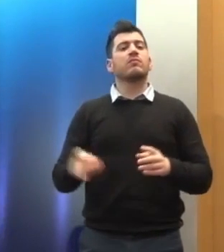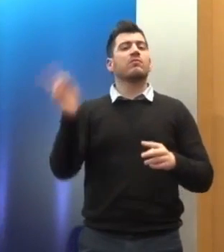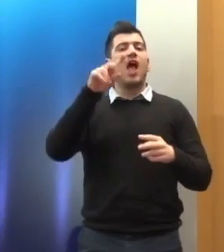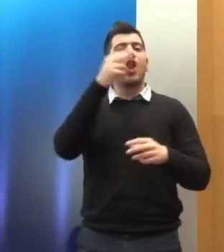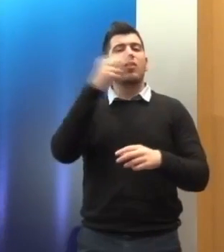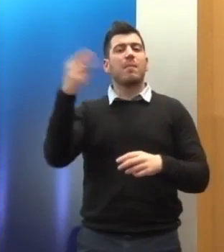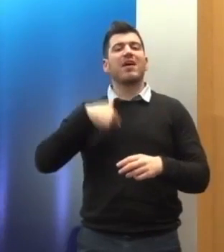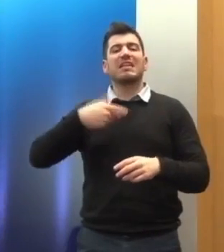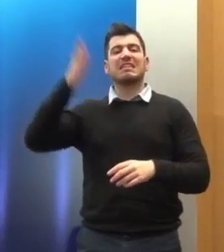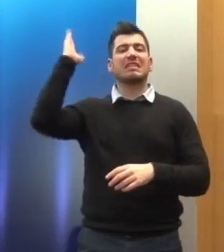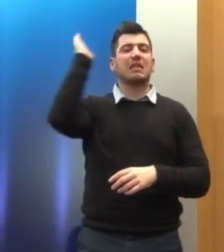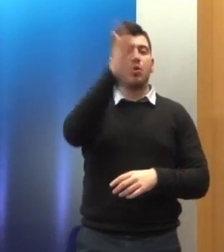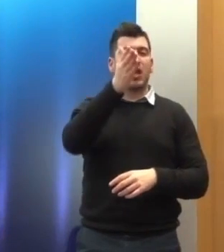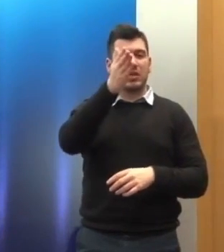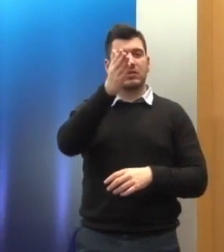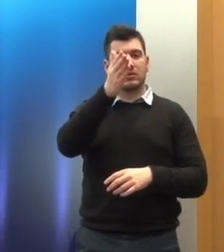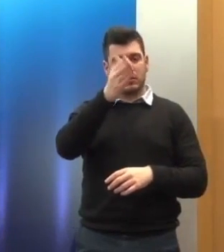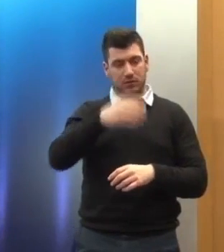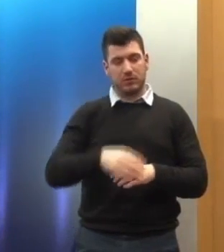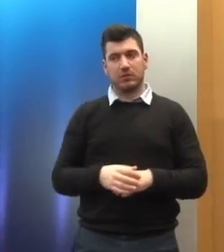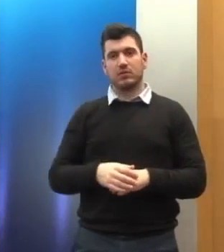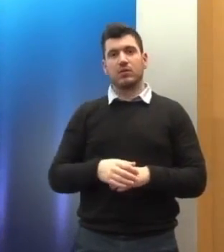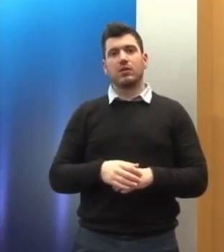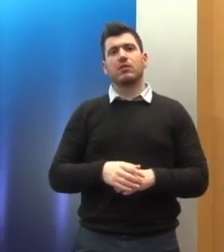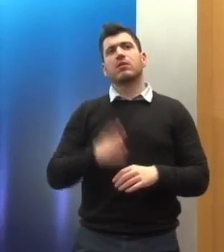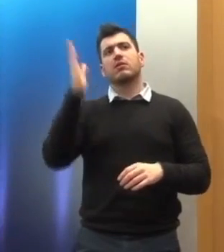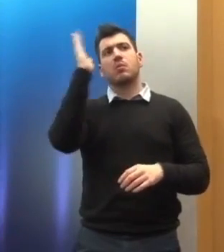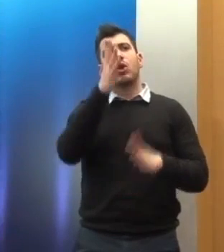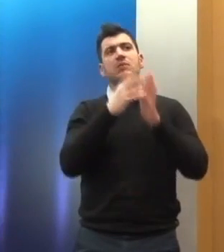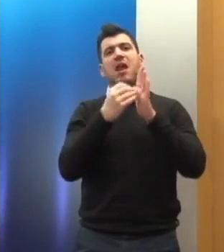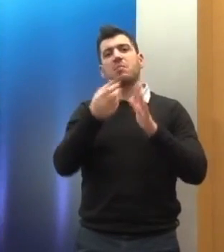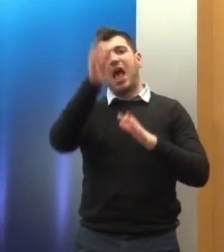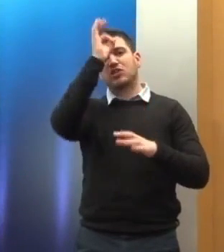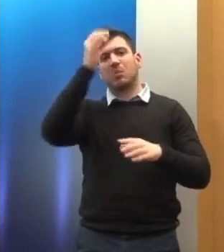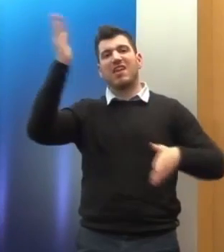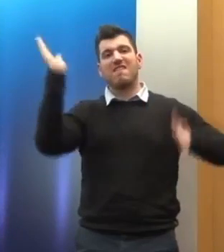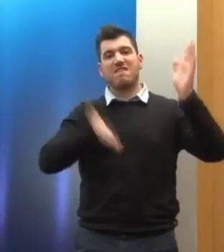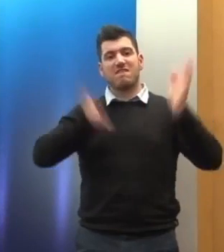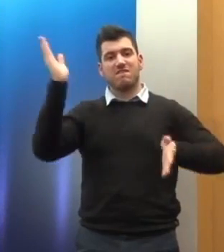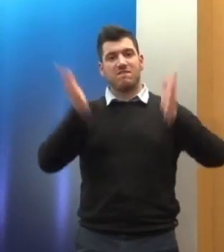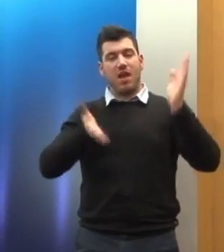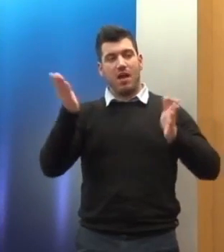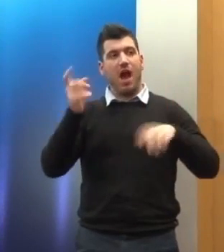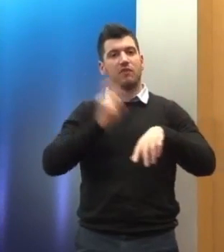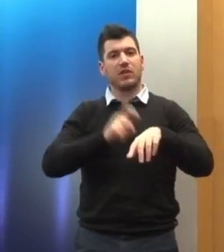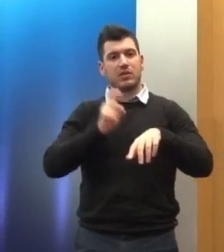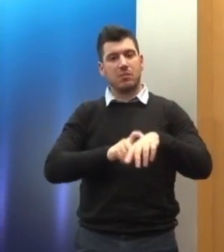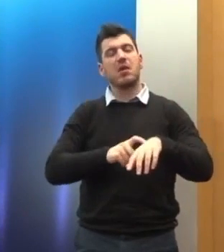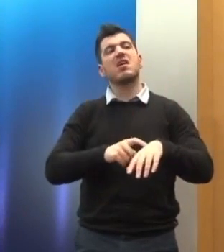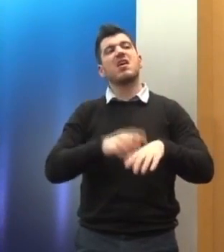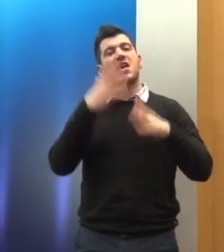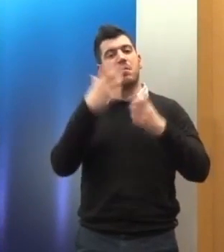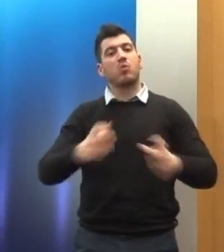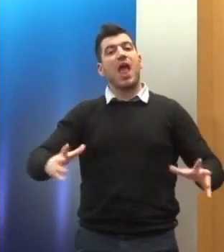μεμονωμένων, το δέχομαι, αλλά την τιμώρηση περιστατικών αστυνομικής βίας. Αυτή τη στιγμή είναι η εκκρεμίση